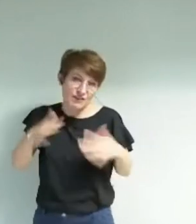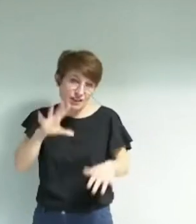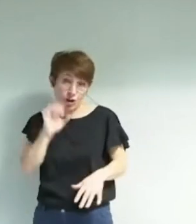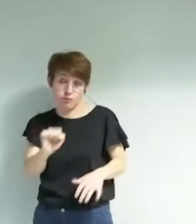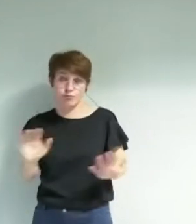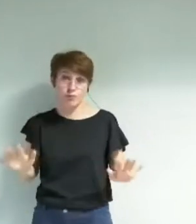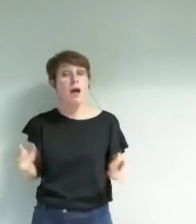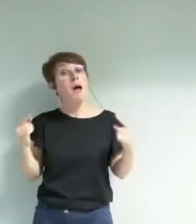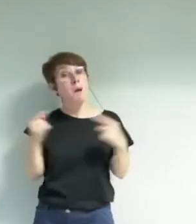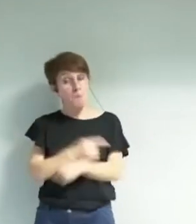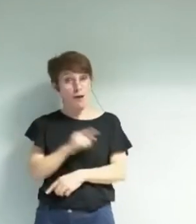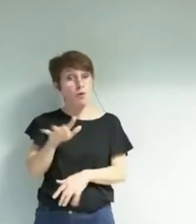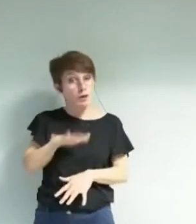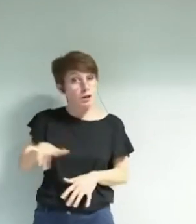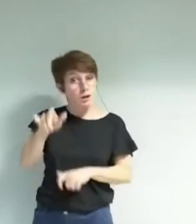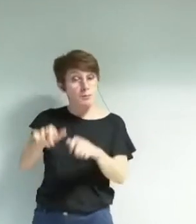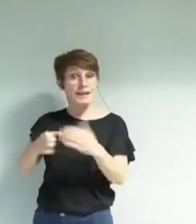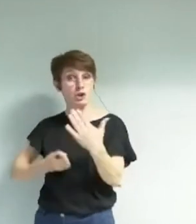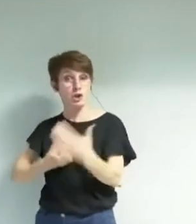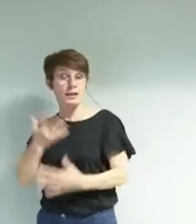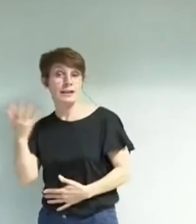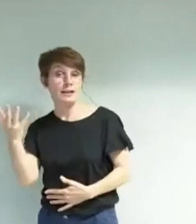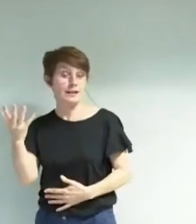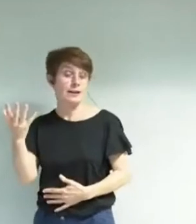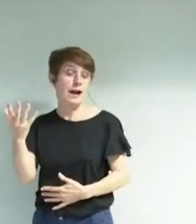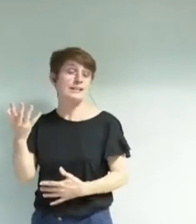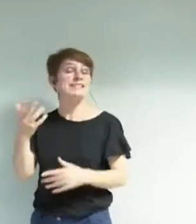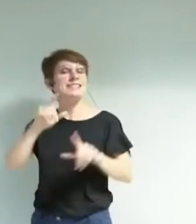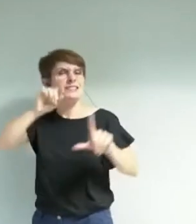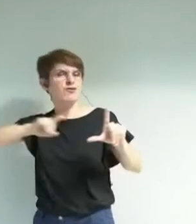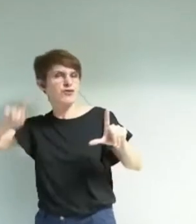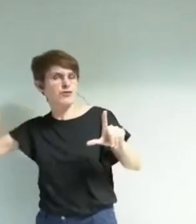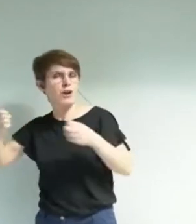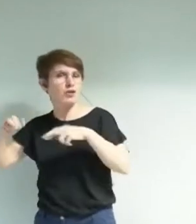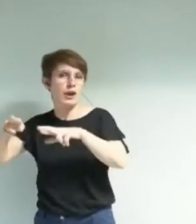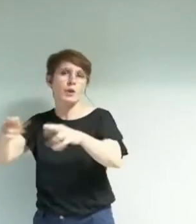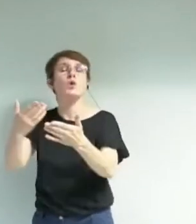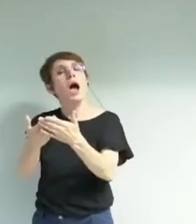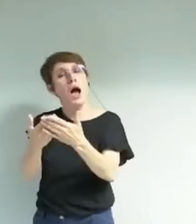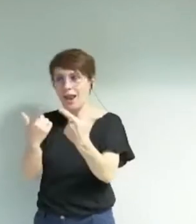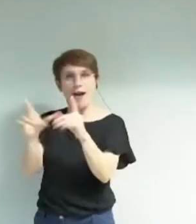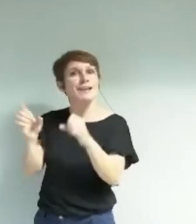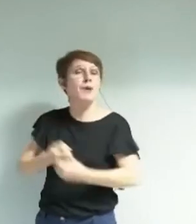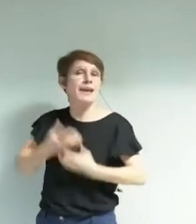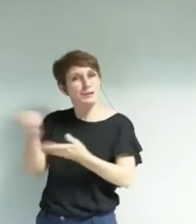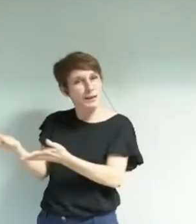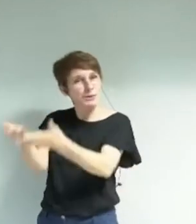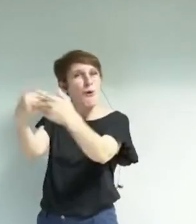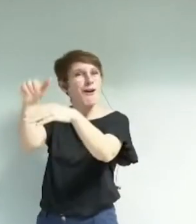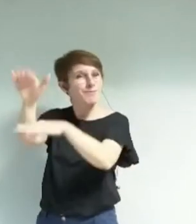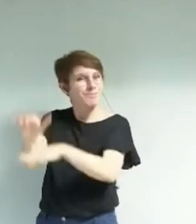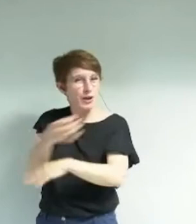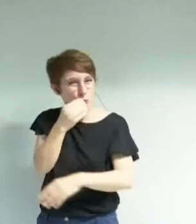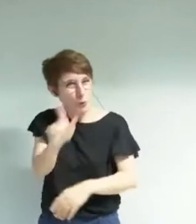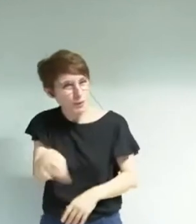la liberté d'expression des artistes de street art, elle, sera garantie, évidemment. Ce que vous dites dans le Dauphiné libéré d